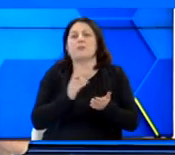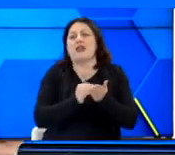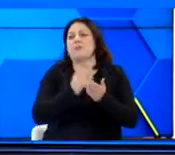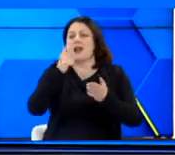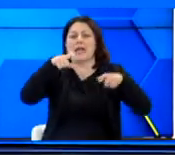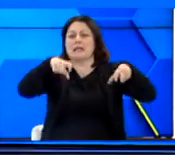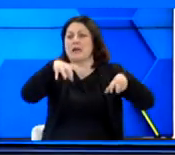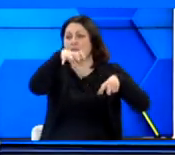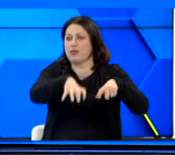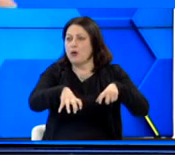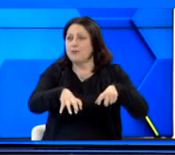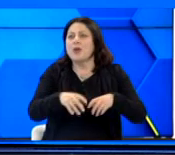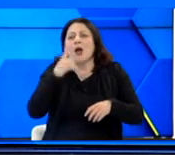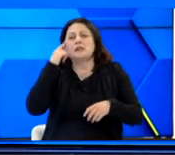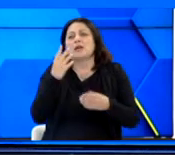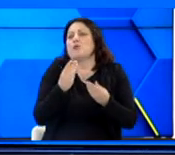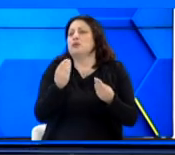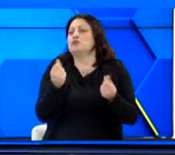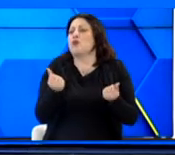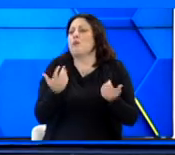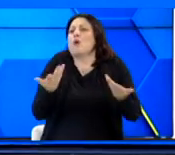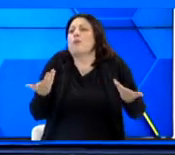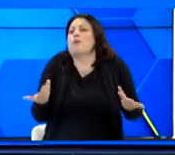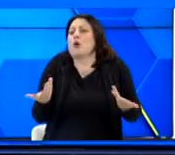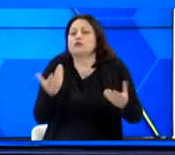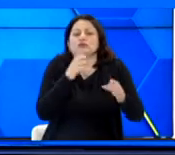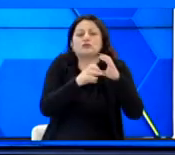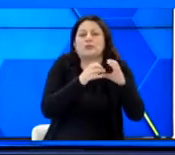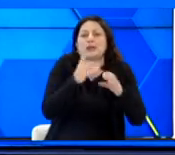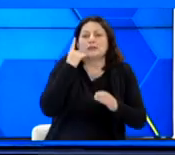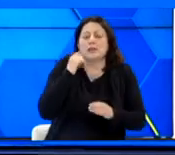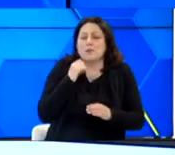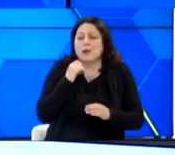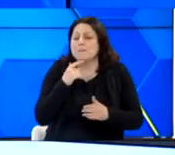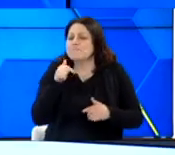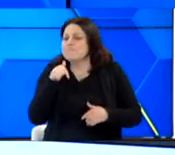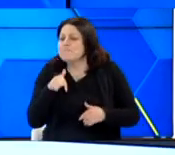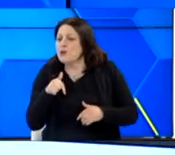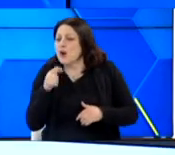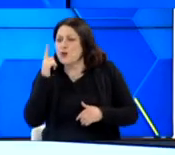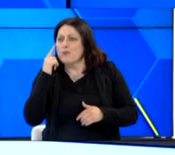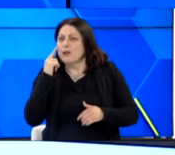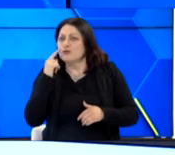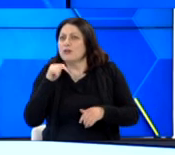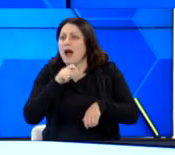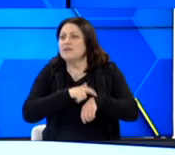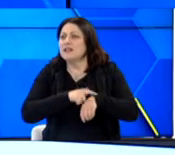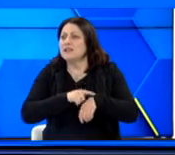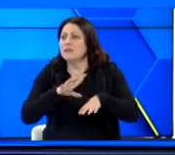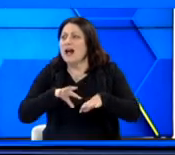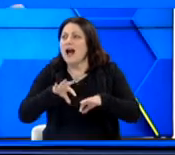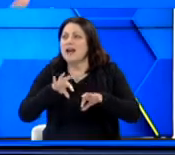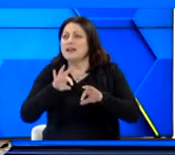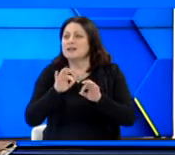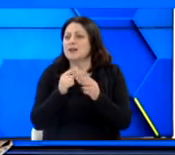λίγο πολύ έχουμε μάθει όλοι πώς γίνεται η συνεννόηση. Έχω ταινίσει ότι αναπτύσσεται ένας εκπληκτικός